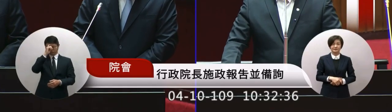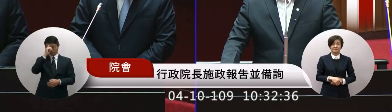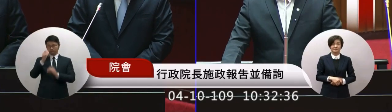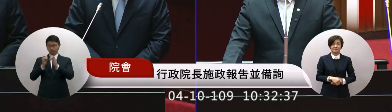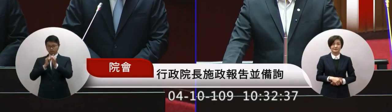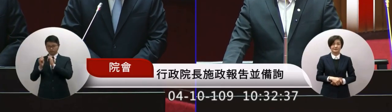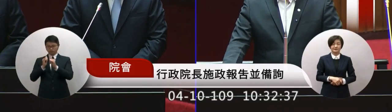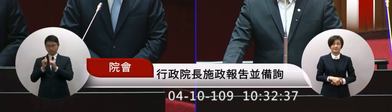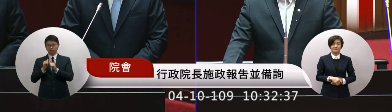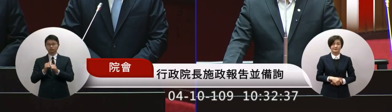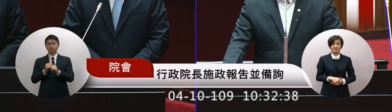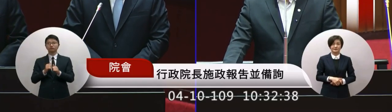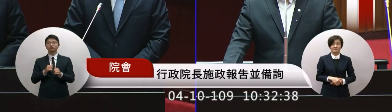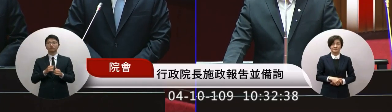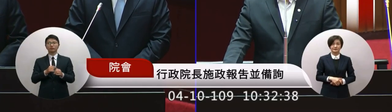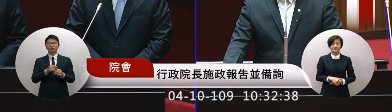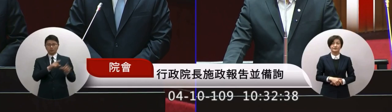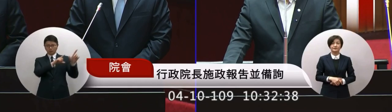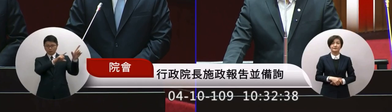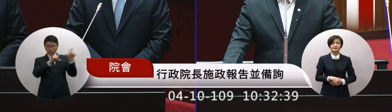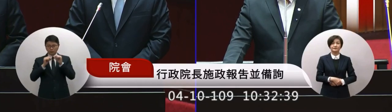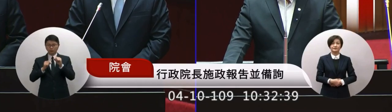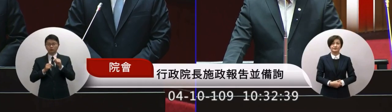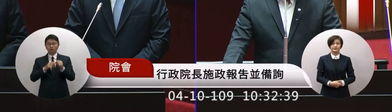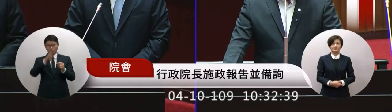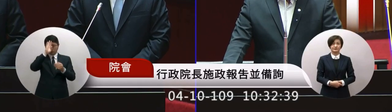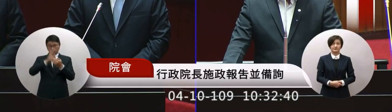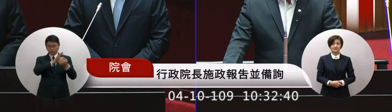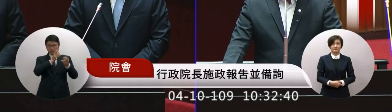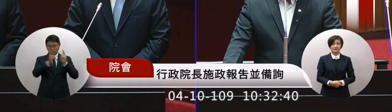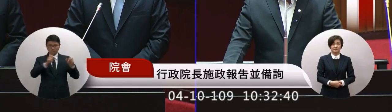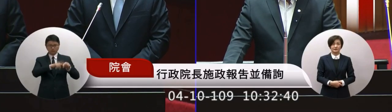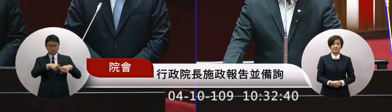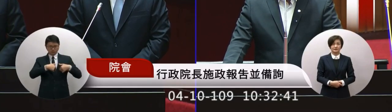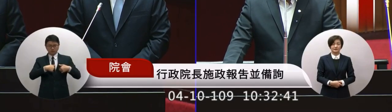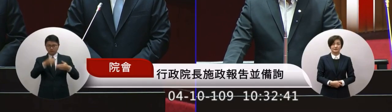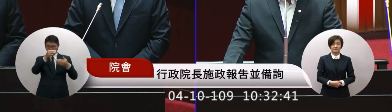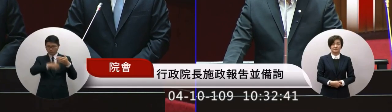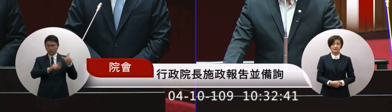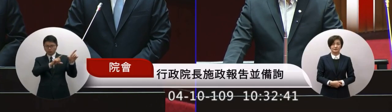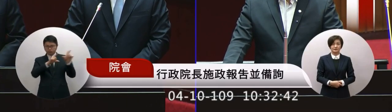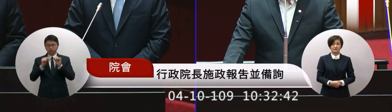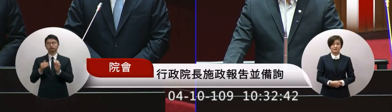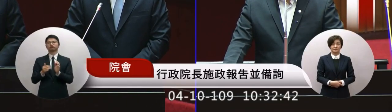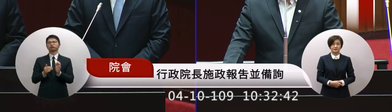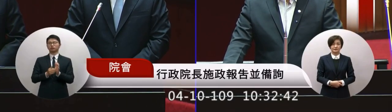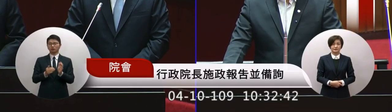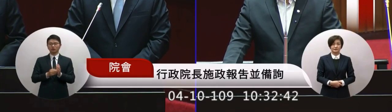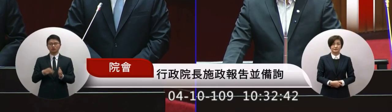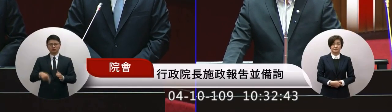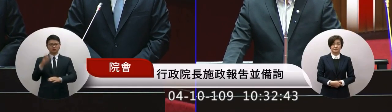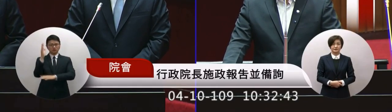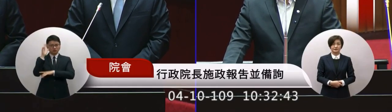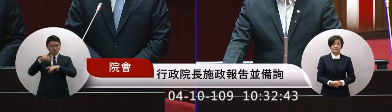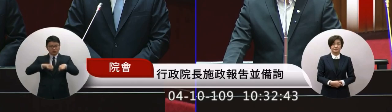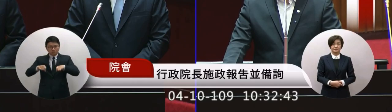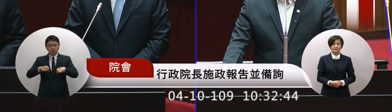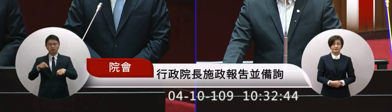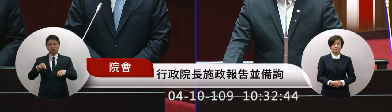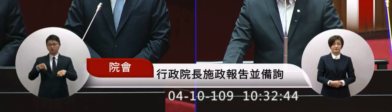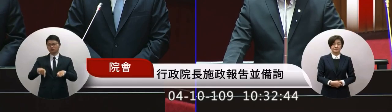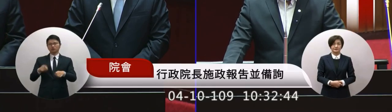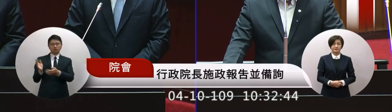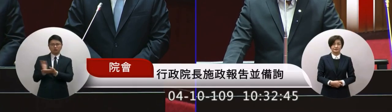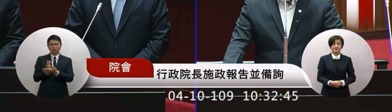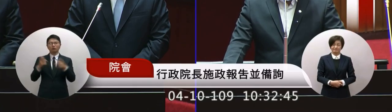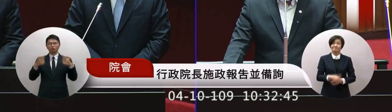指揮中心給大家的指引跟規範這個不是政策判斷這個其實是專業考